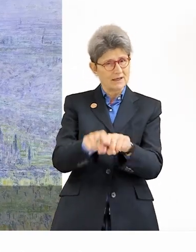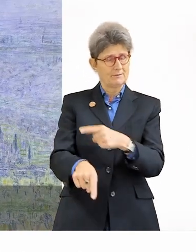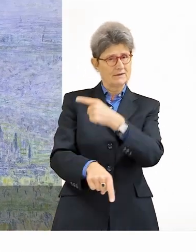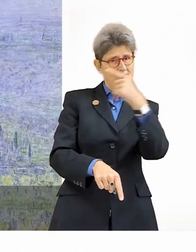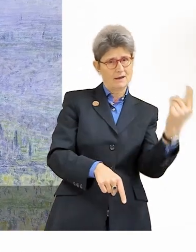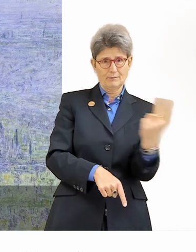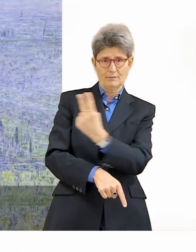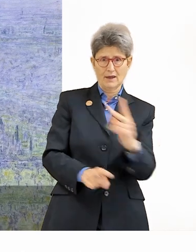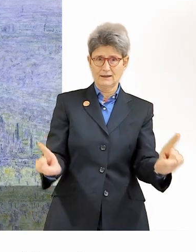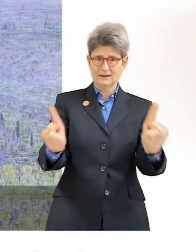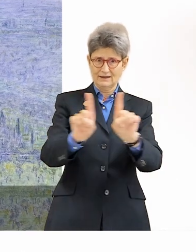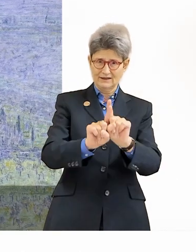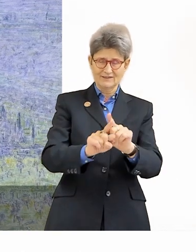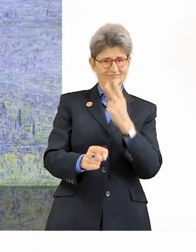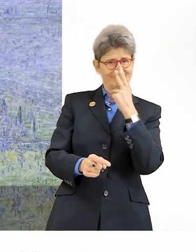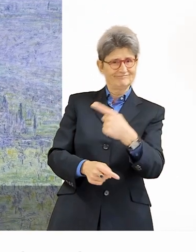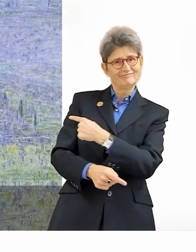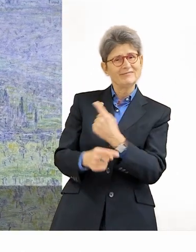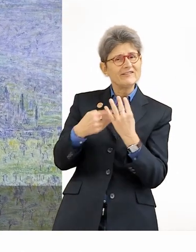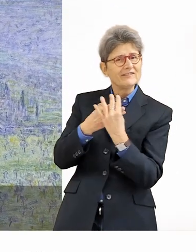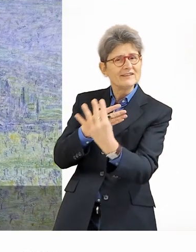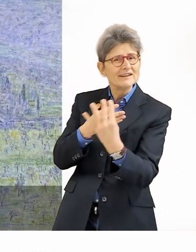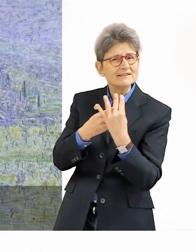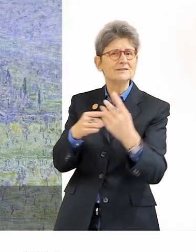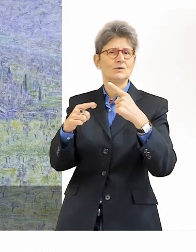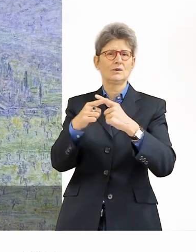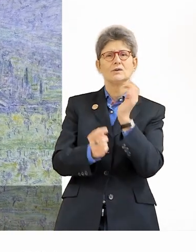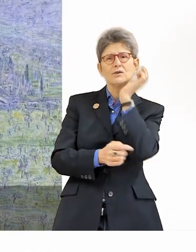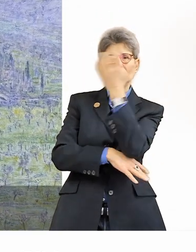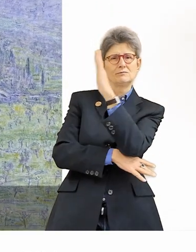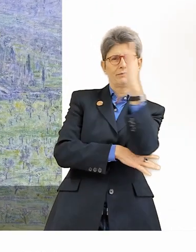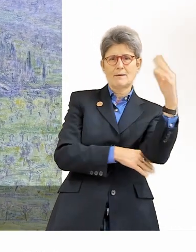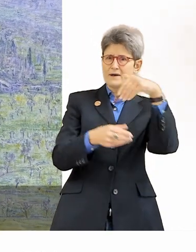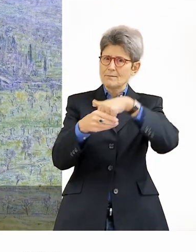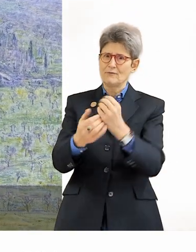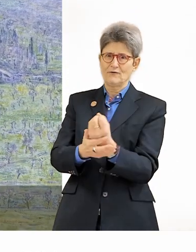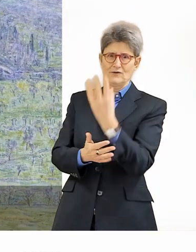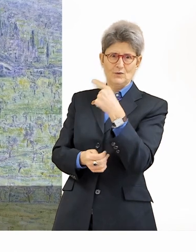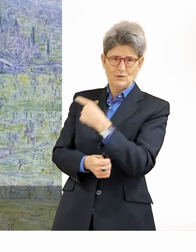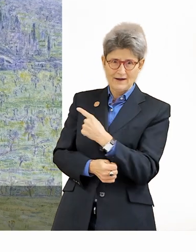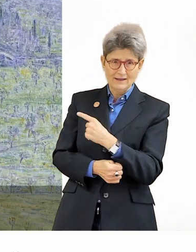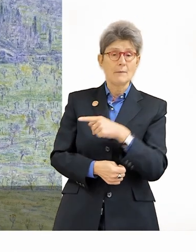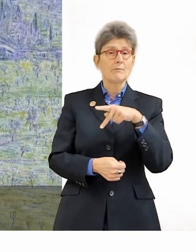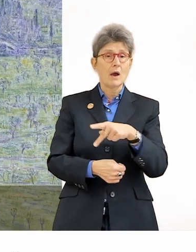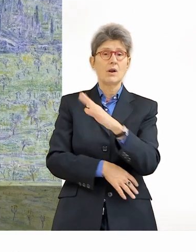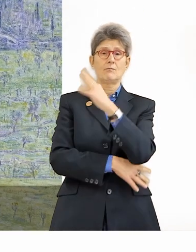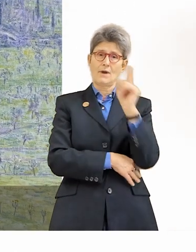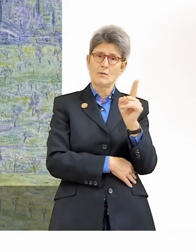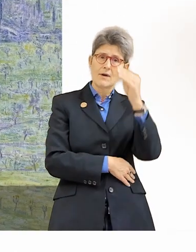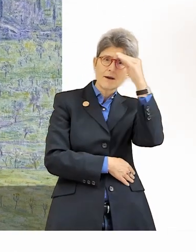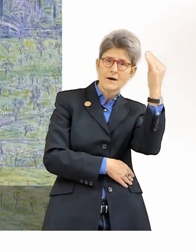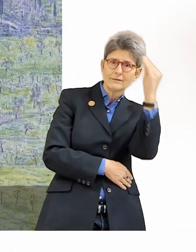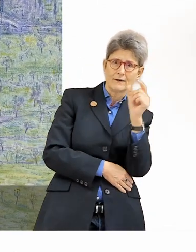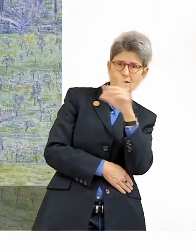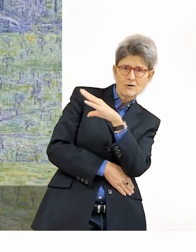lernt von Pissarro, aber er geht auch seinen eigenen Weg. Und diese beiden Bilder berühren mich besonders,